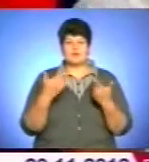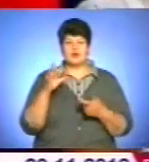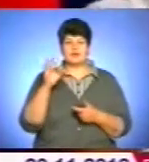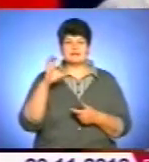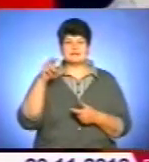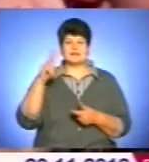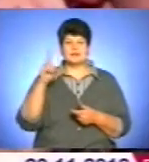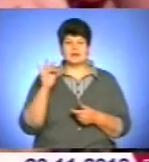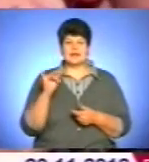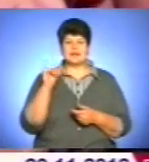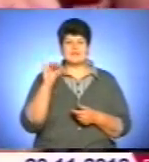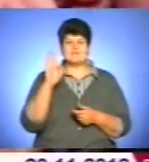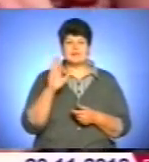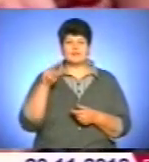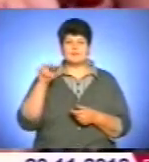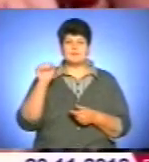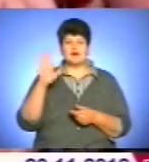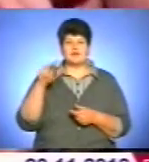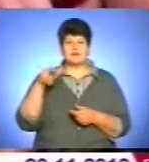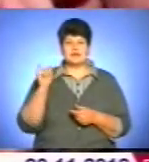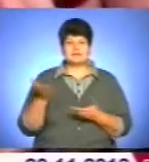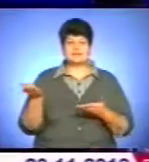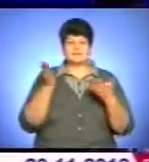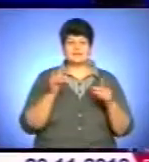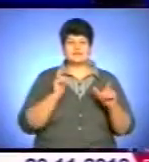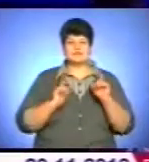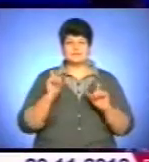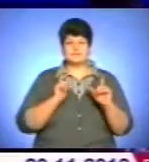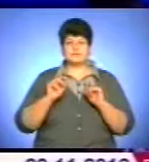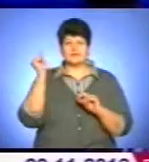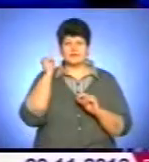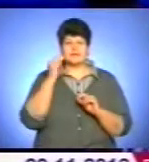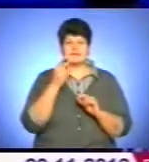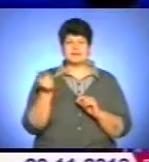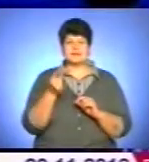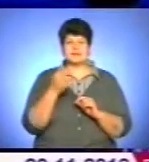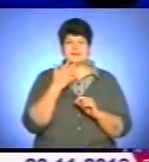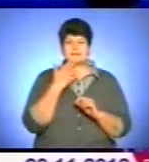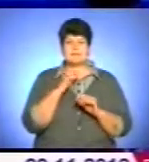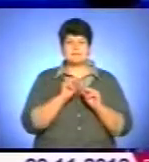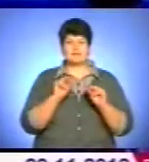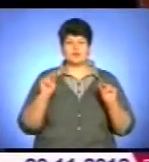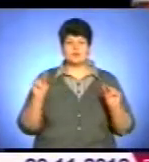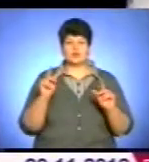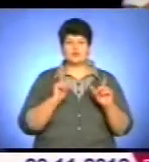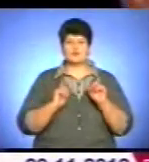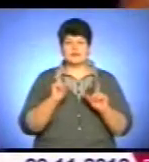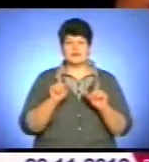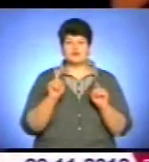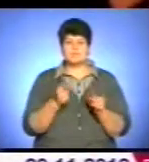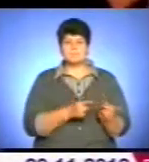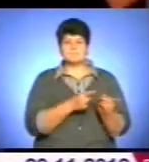Скрипка та Віктор Павлік. Запросили на навчання до Інституту мистецтв у Тернопільський національний педагогічний університет. Та щоб